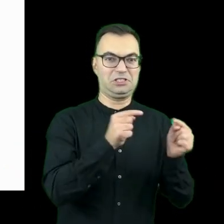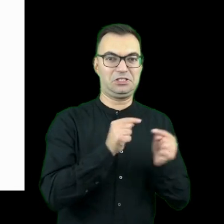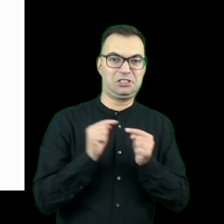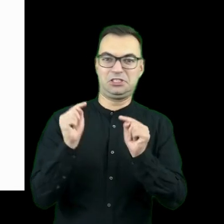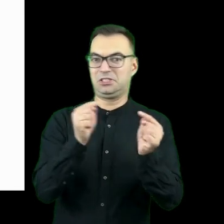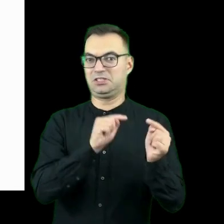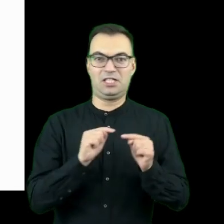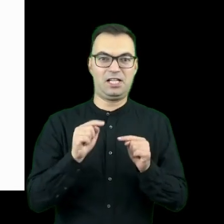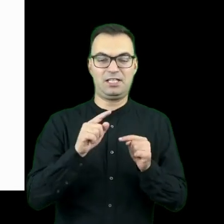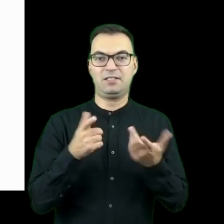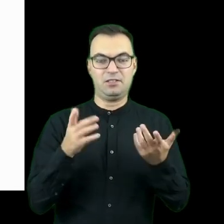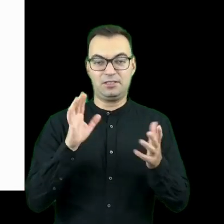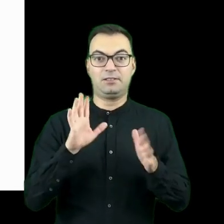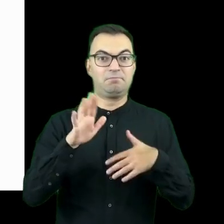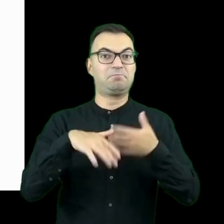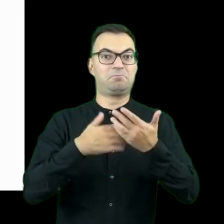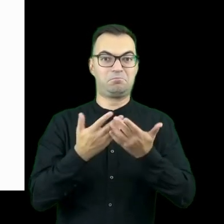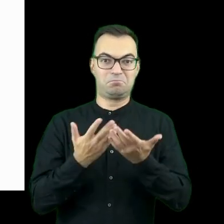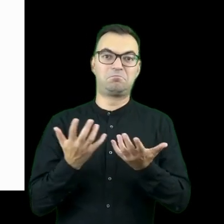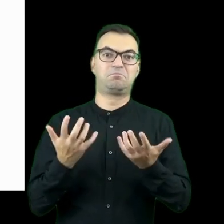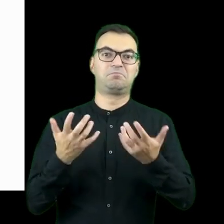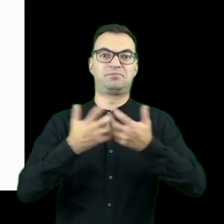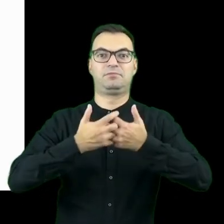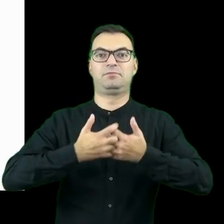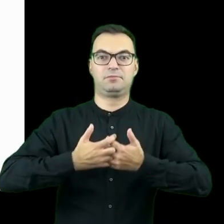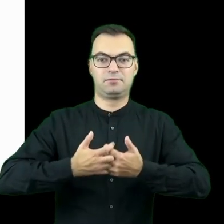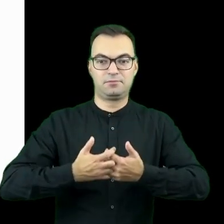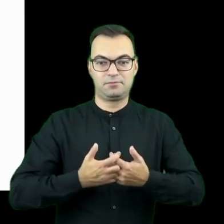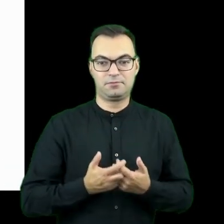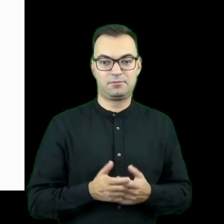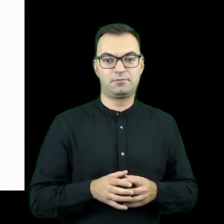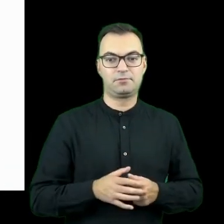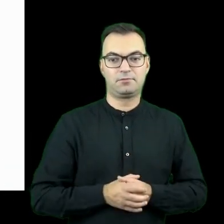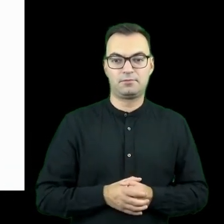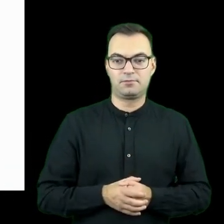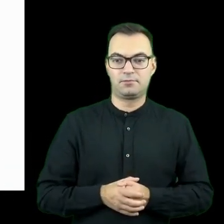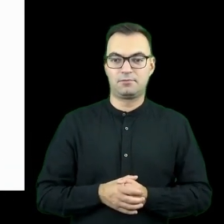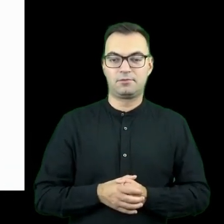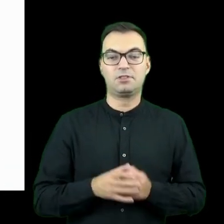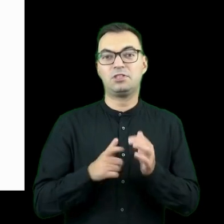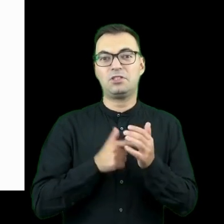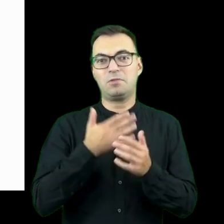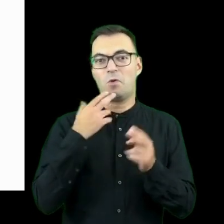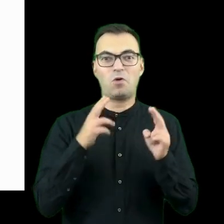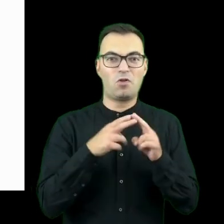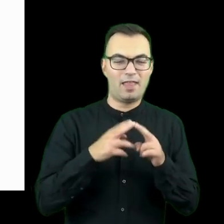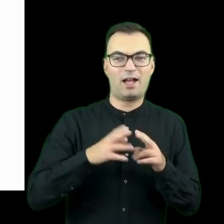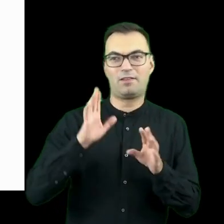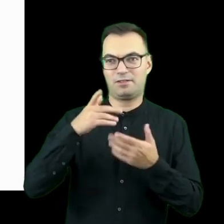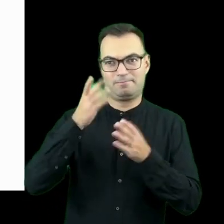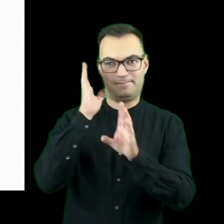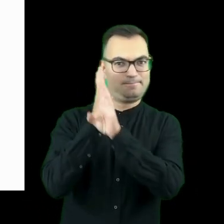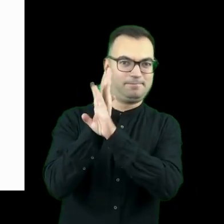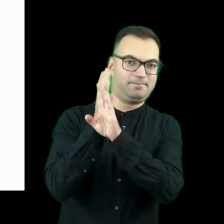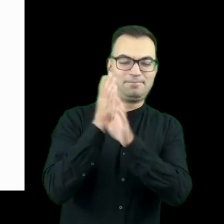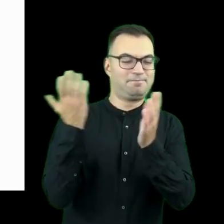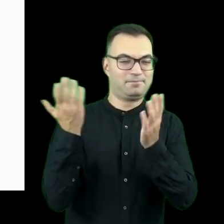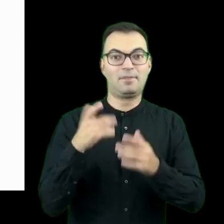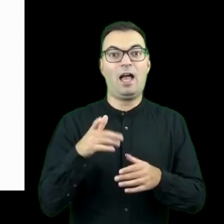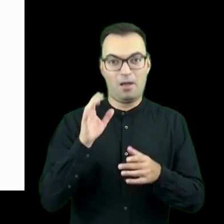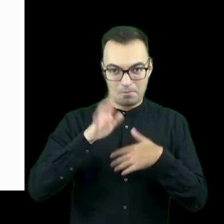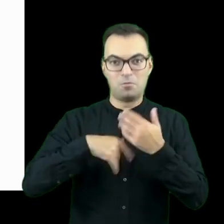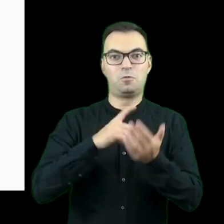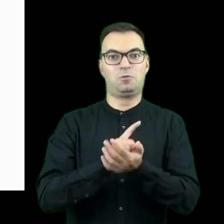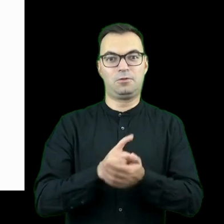bardzo mocno nie potrafiły się do sobą porozumieć, były, no nie tylko nie miały ze sobą styczności, ale często były po prostu do siebie bardzo wrogo nastawione.